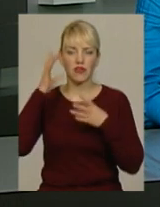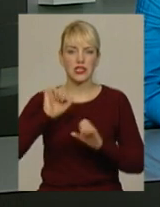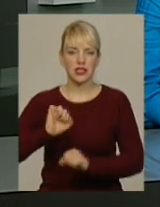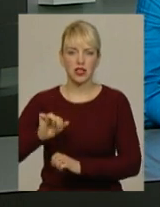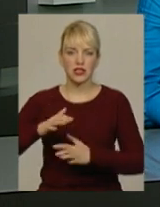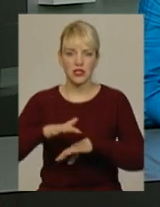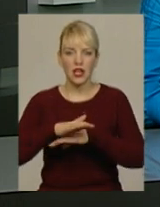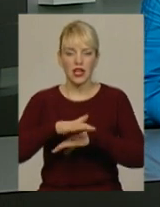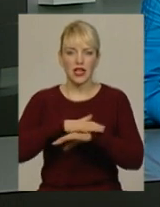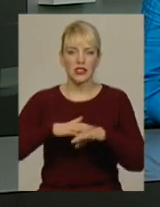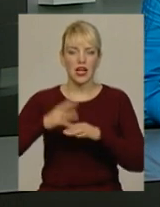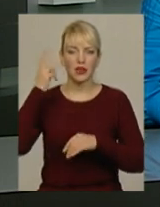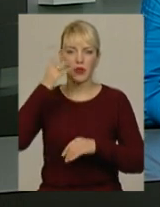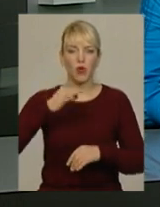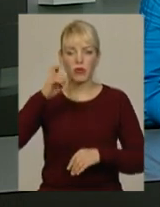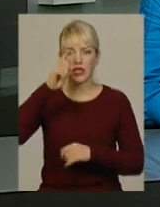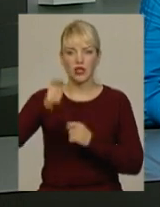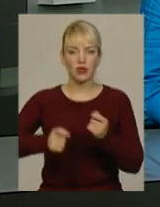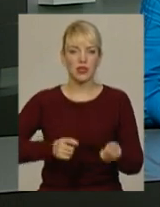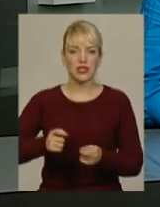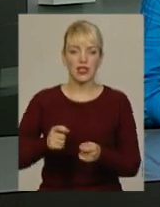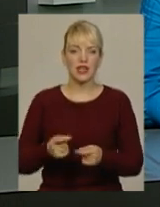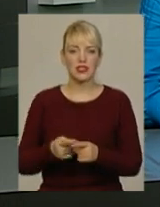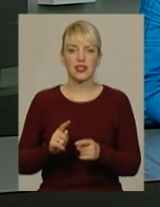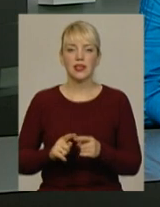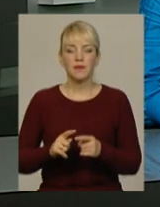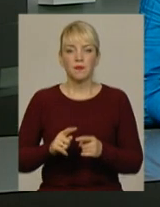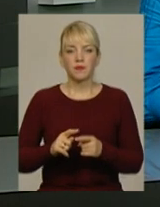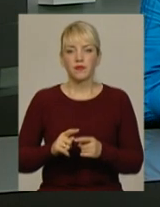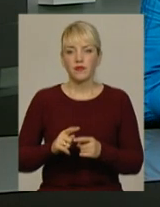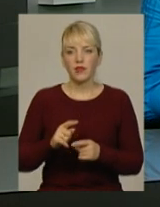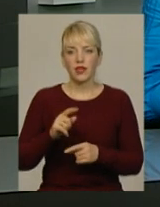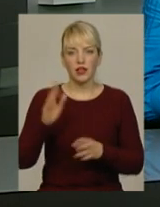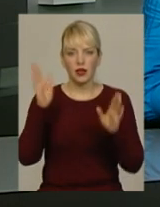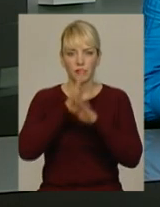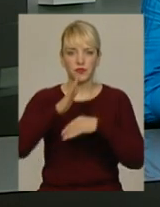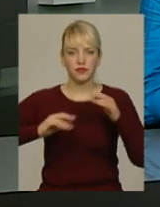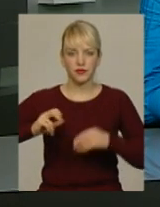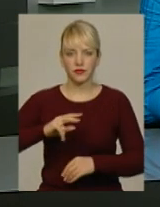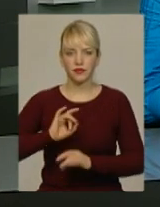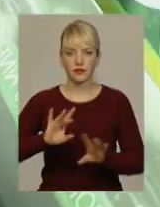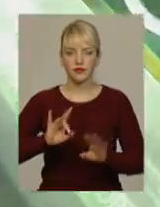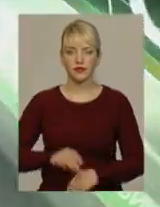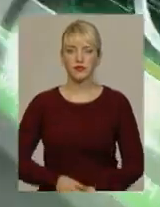населення Хмельницької облдержадміністрації з посиланням на дані Українського гідрометцентру.